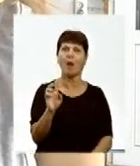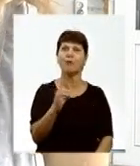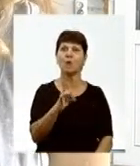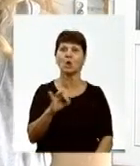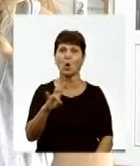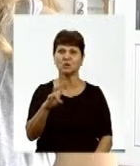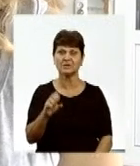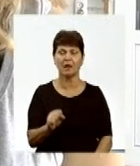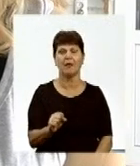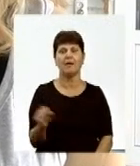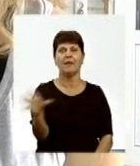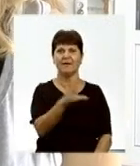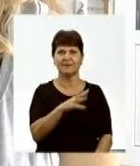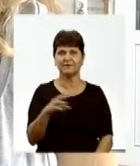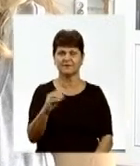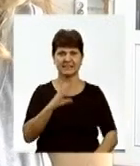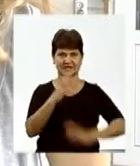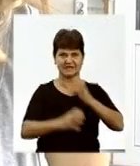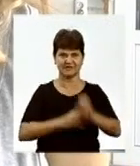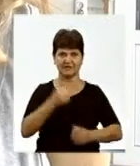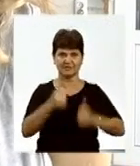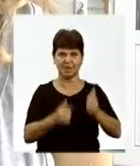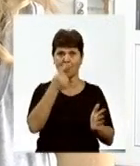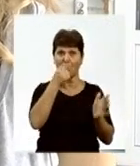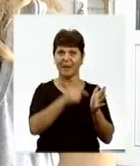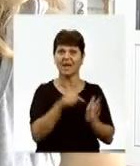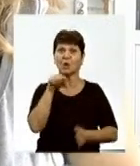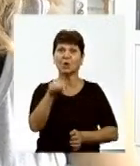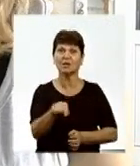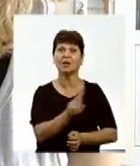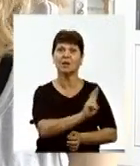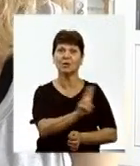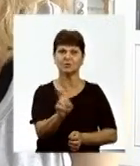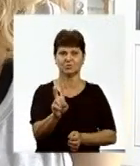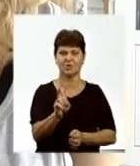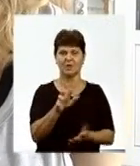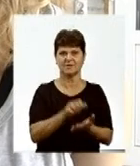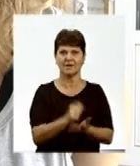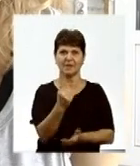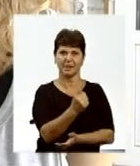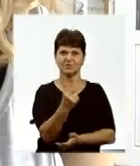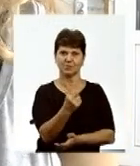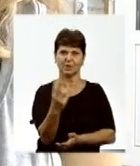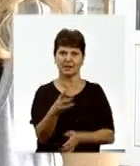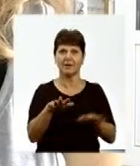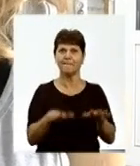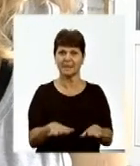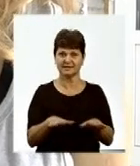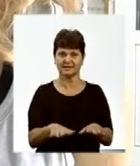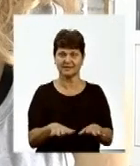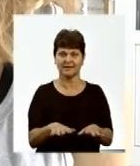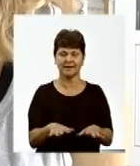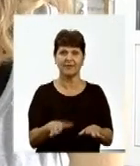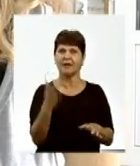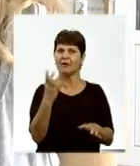Тобто на всесвітні змагання попадають ті, хто зайняли перше, друге і третє місця. Ми